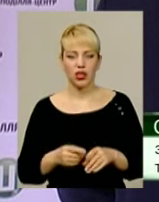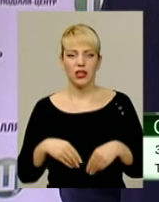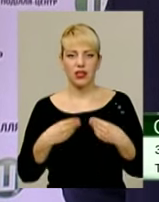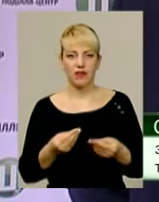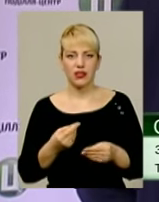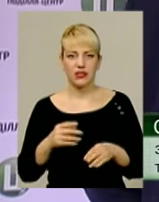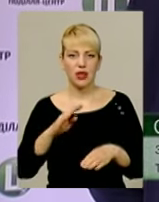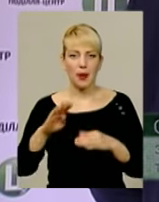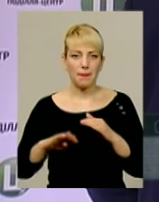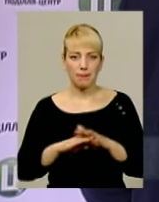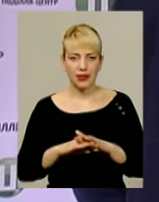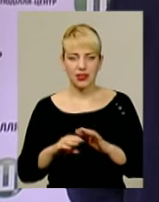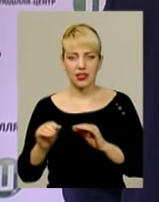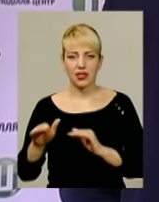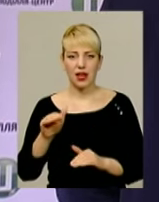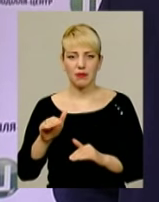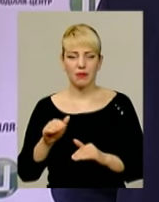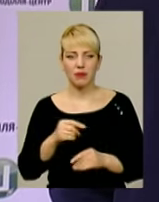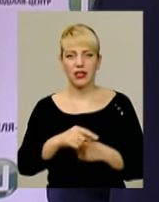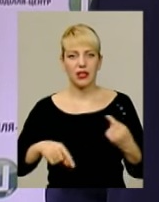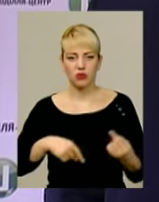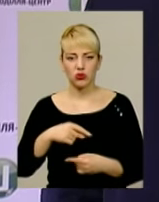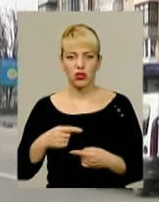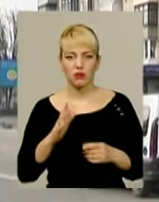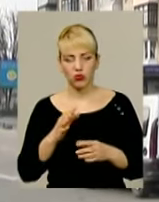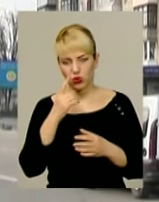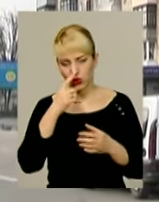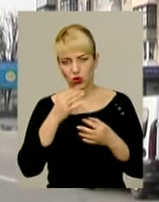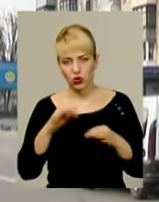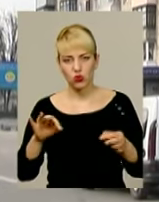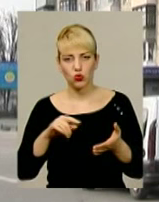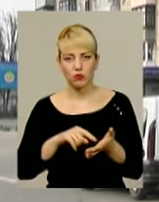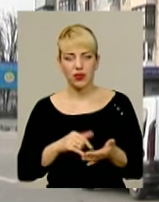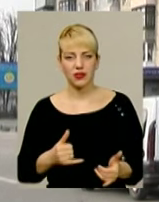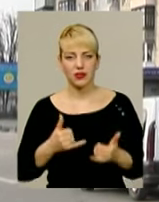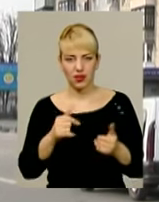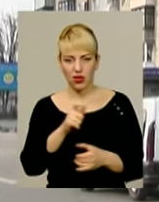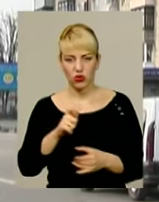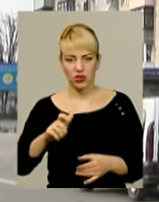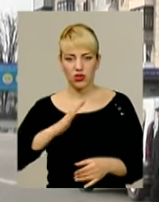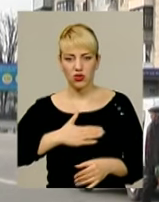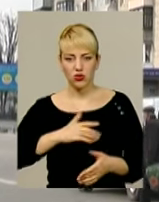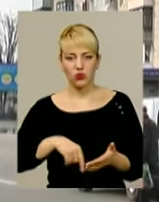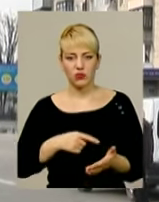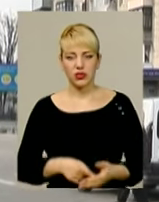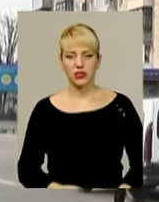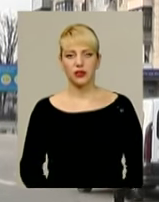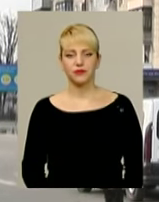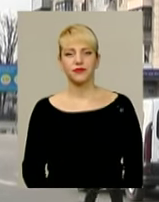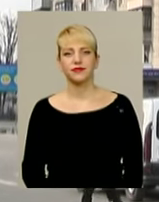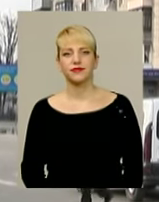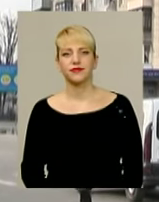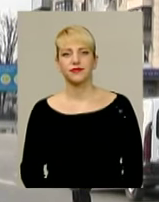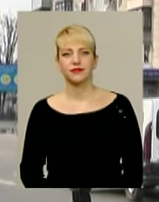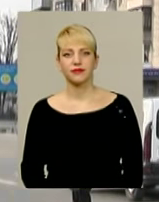і буде доступна для гостей та мешканців нашого міста. Тетяна Ворожцова, Іван Мовчан, Максим Захарченко для інформаційного